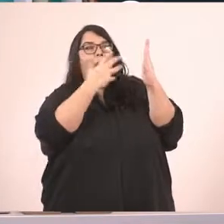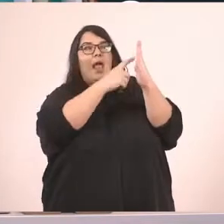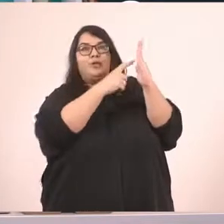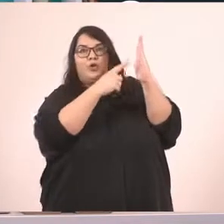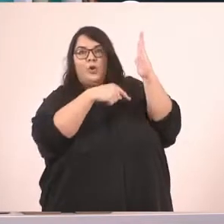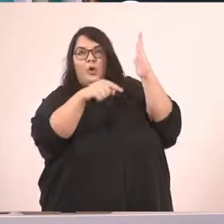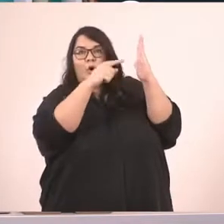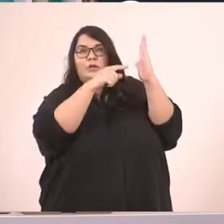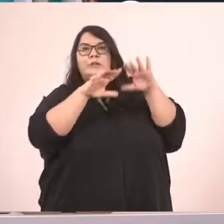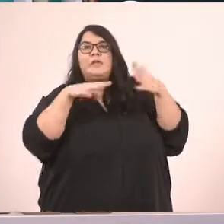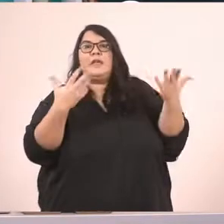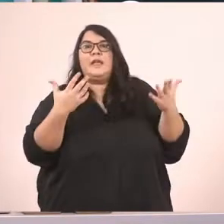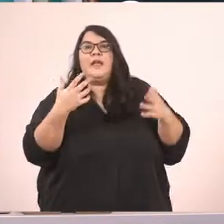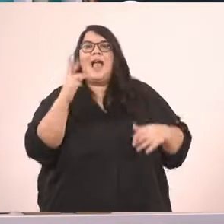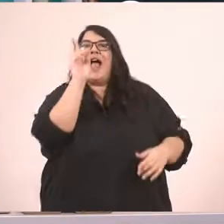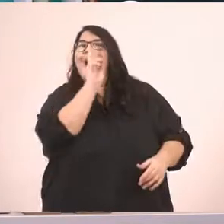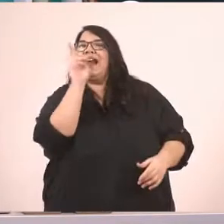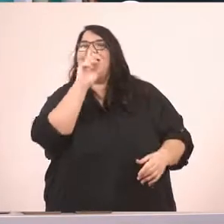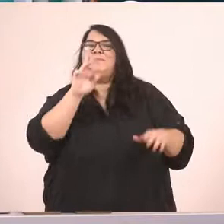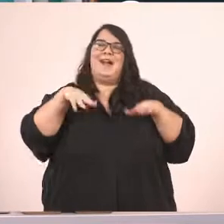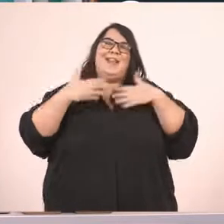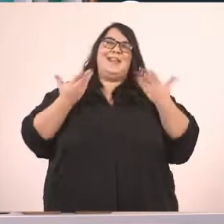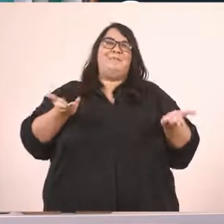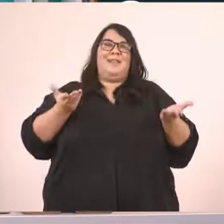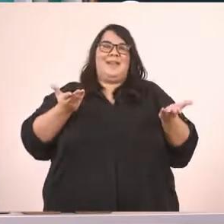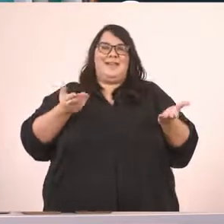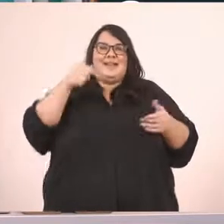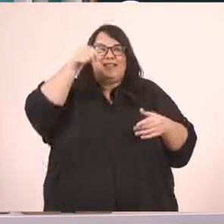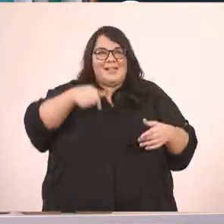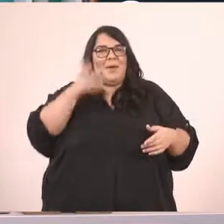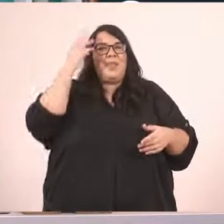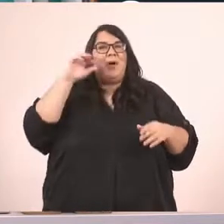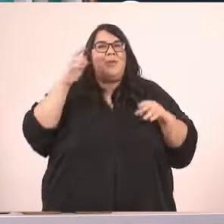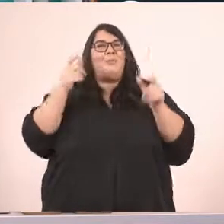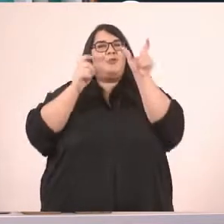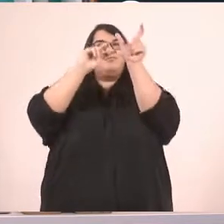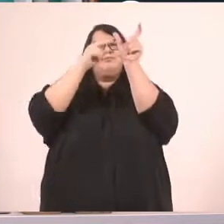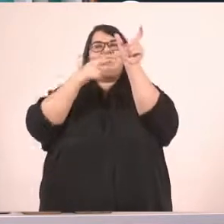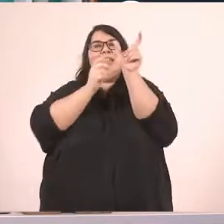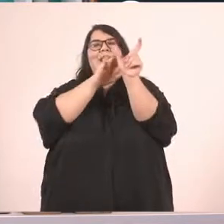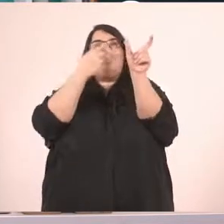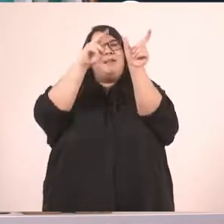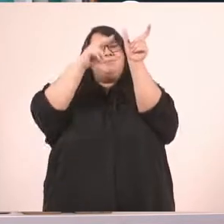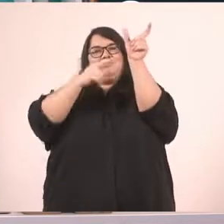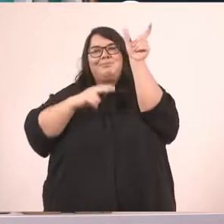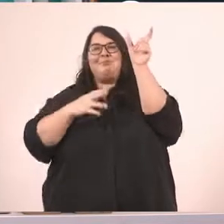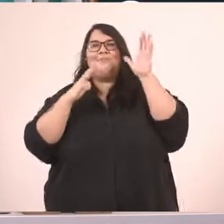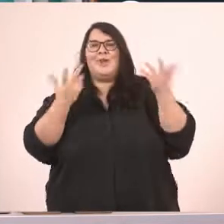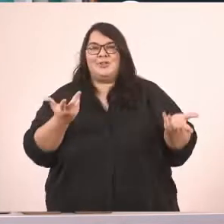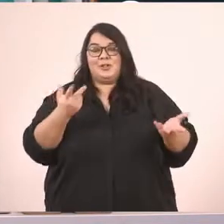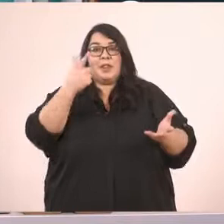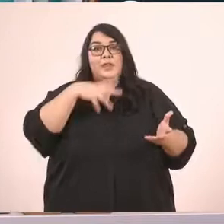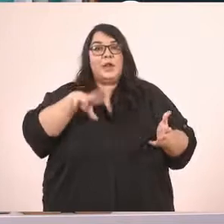χρώμα, είναι το ρήμα είμαι που θα μάθουμε να το κλείνουμε σήμερα. Θέλω να είστε πολύ προσεκτικοί,